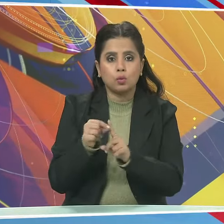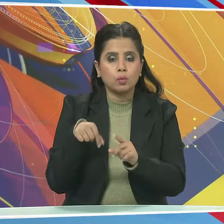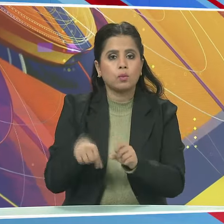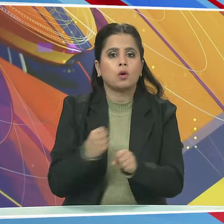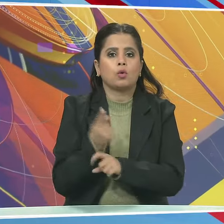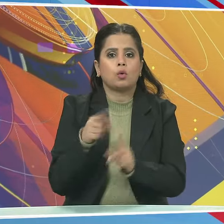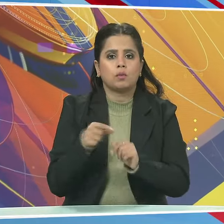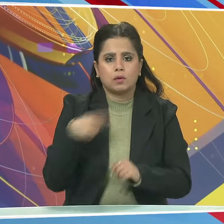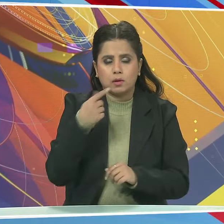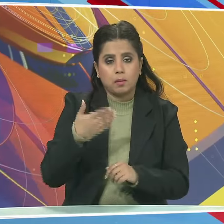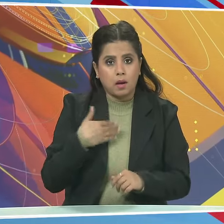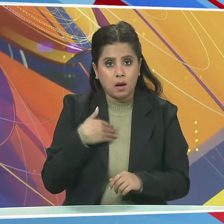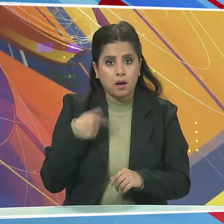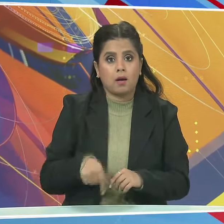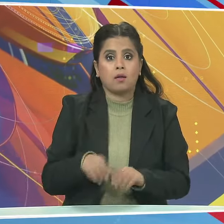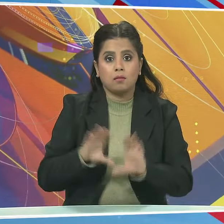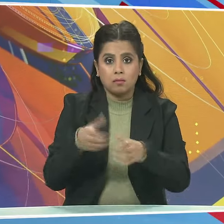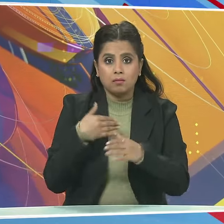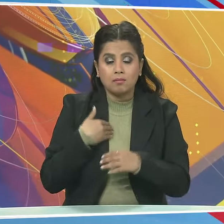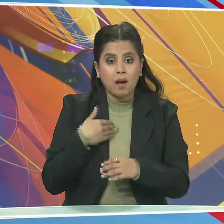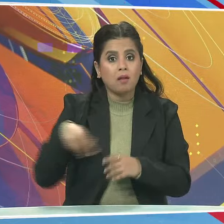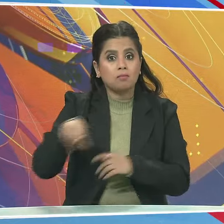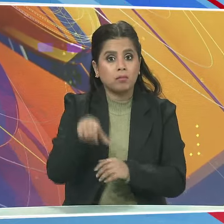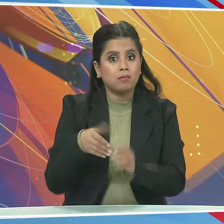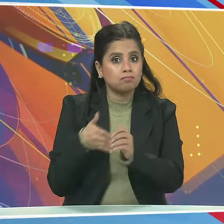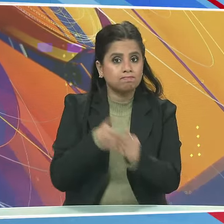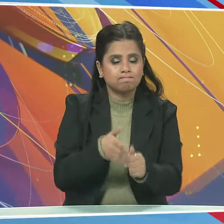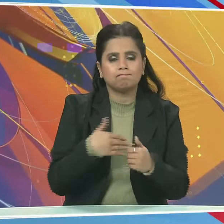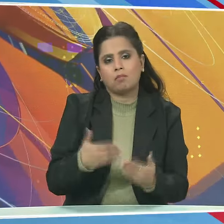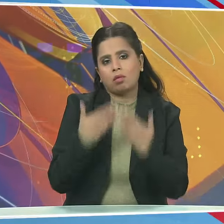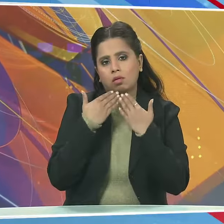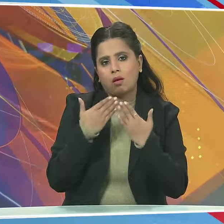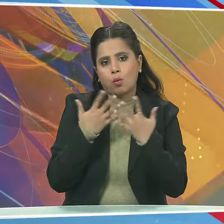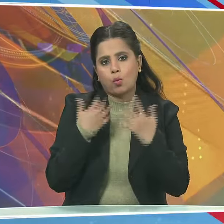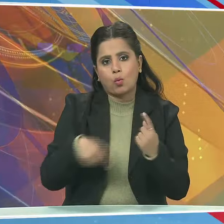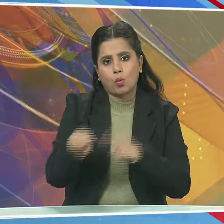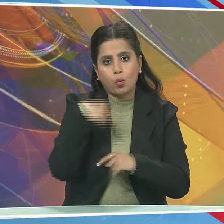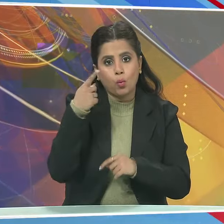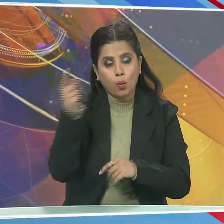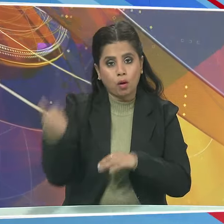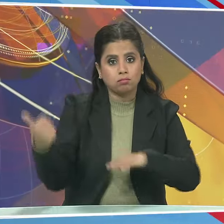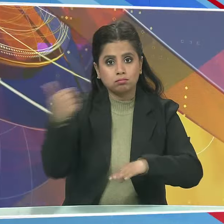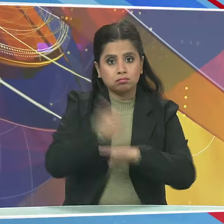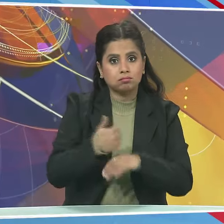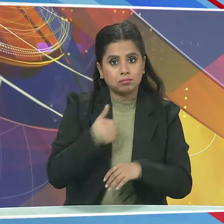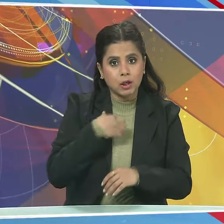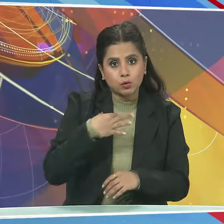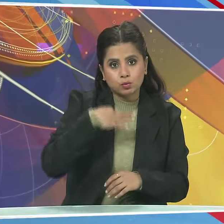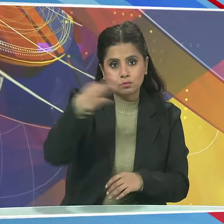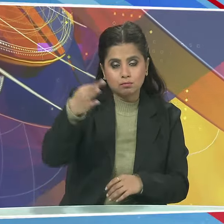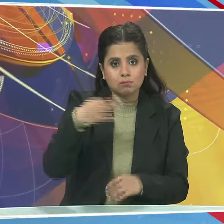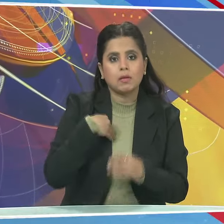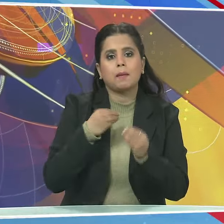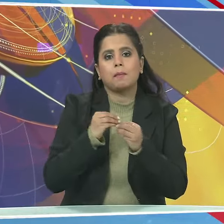मैं अपने पार्टी ने तृत्त का धन्यवाद करता हूँ कि उन्होंने मुझे इस पद के लिए उमिदवाद चुना